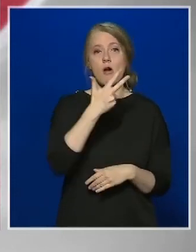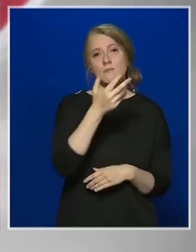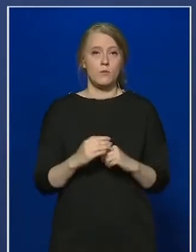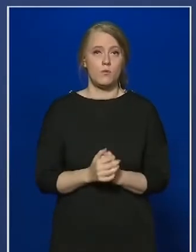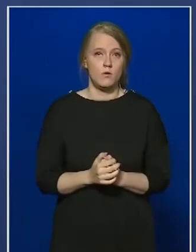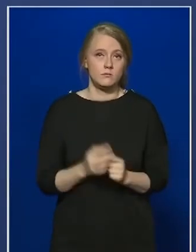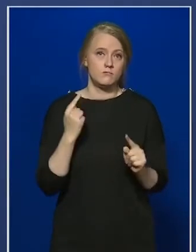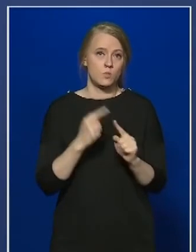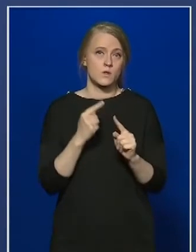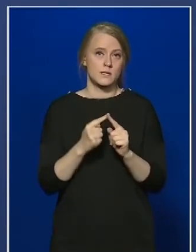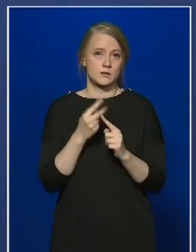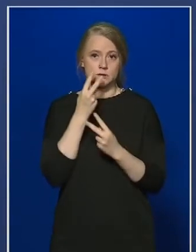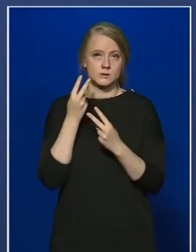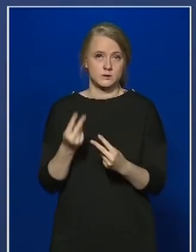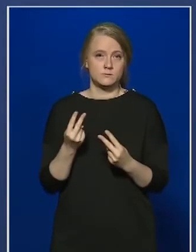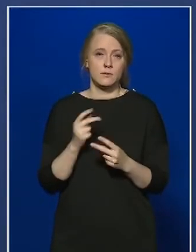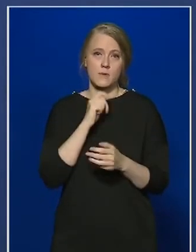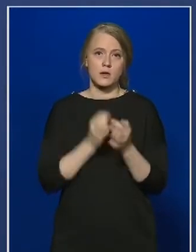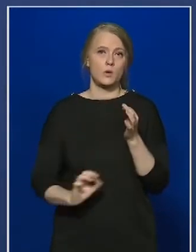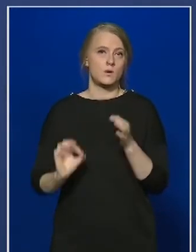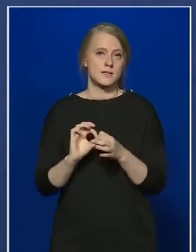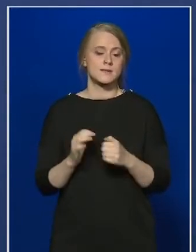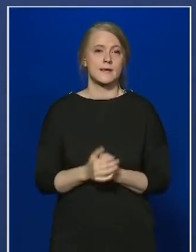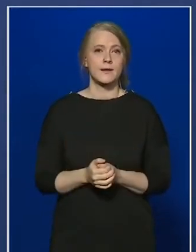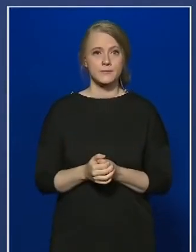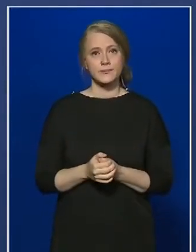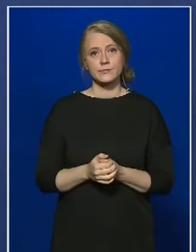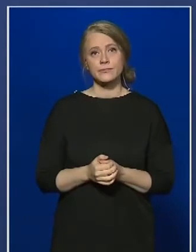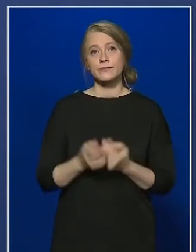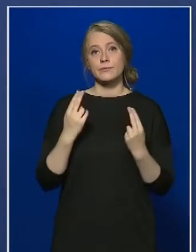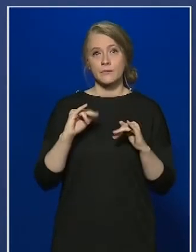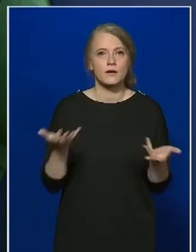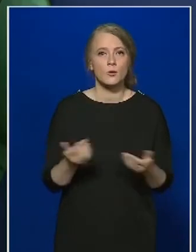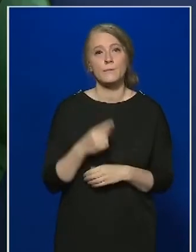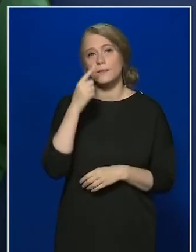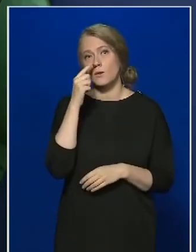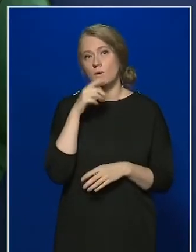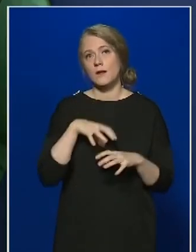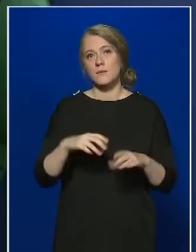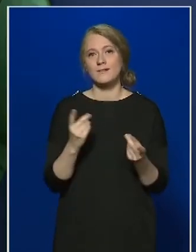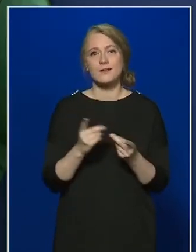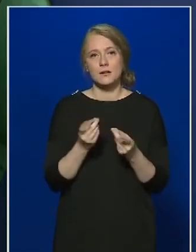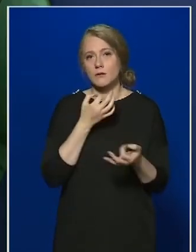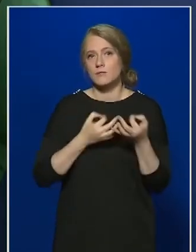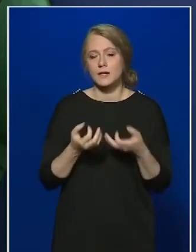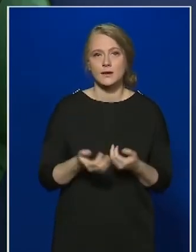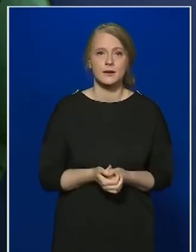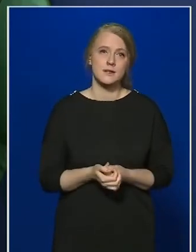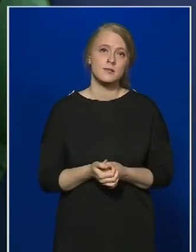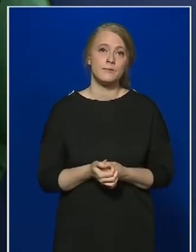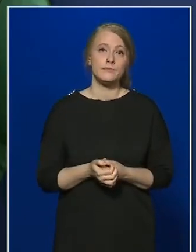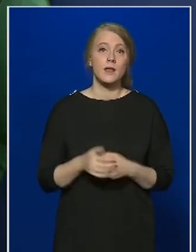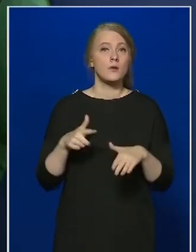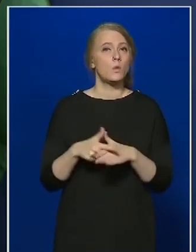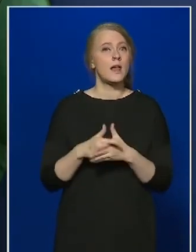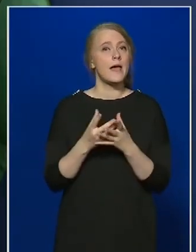hazánkban, az időseket védő vásárlási sáv 9 és 12 óra között fennmarad. Valamint Müller Cecilia kiemelte azt is,